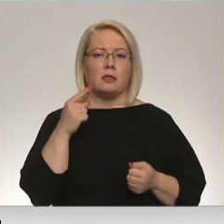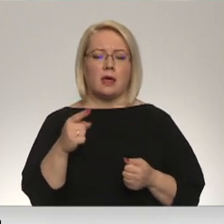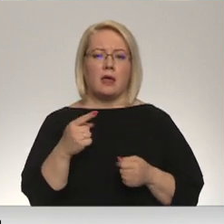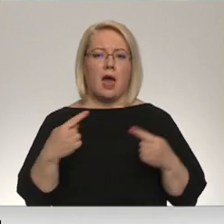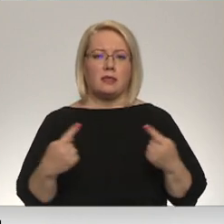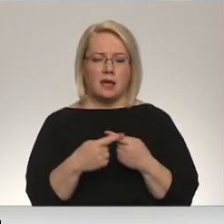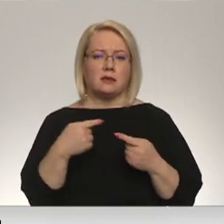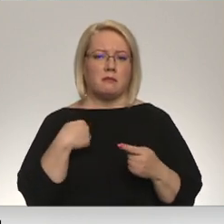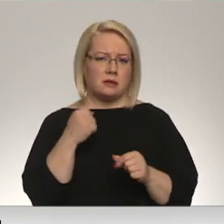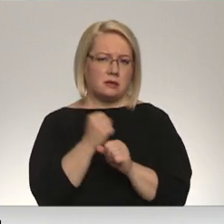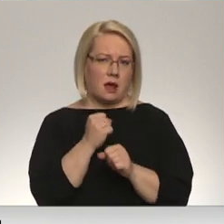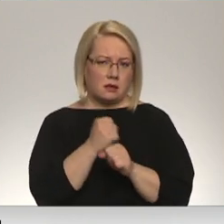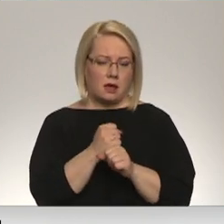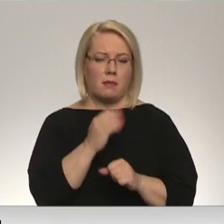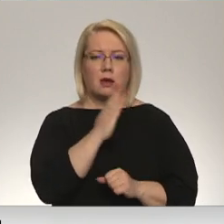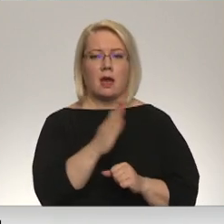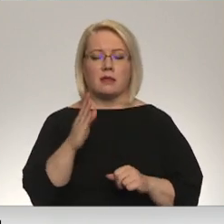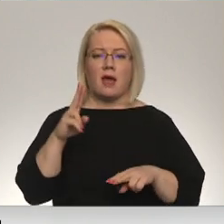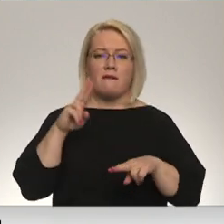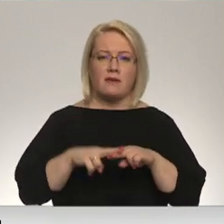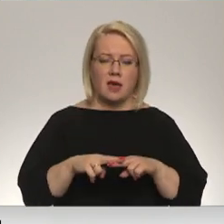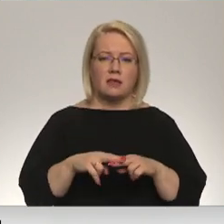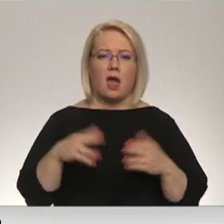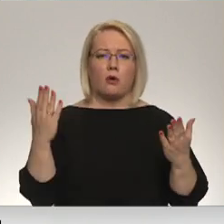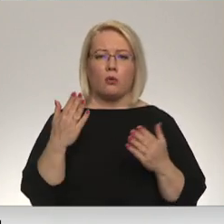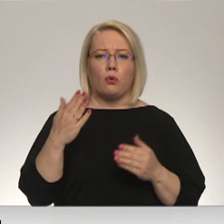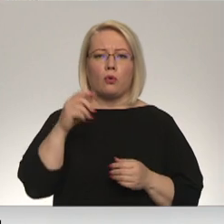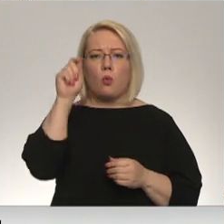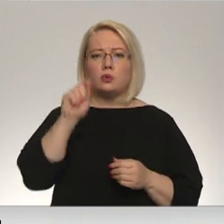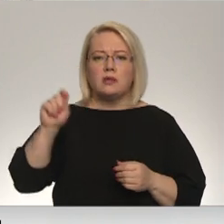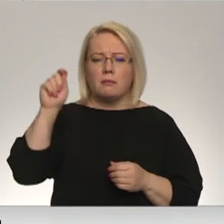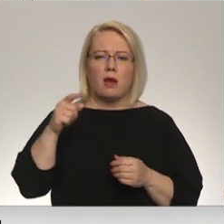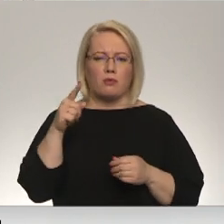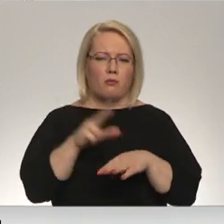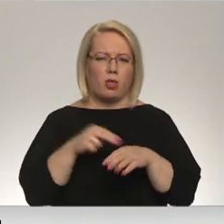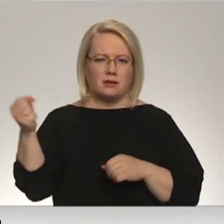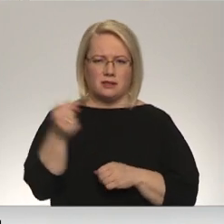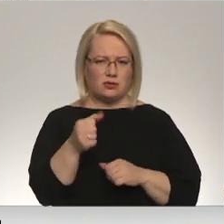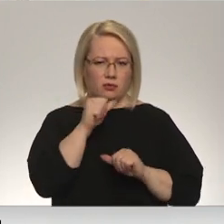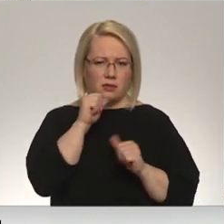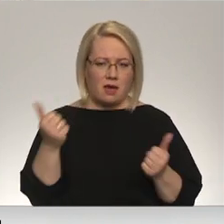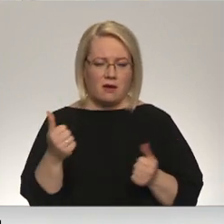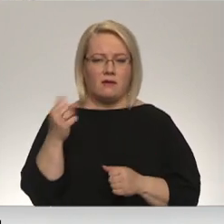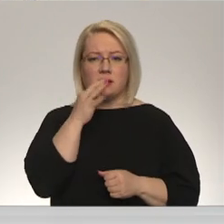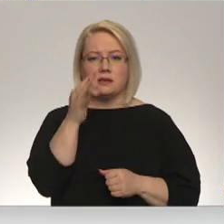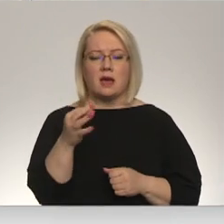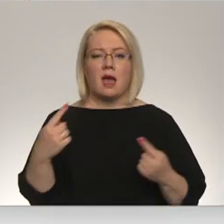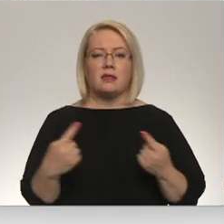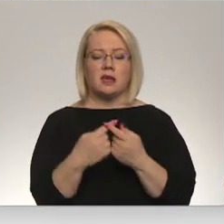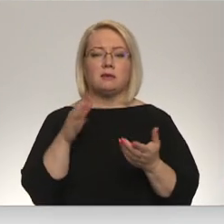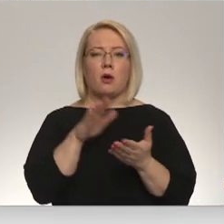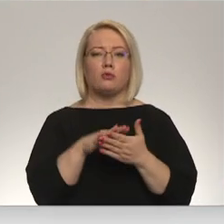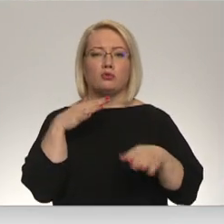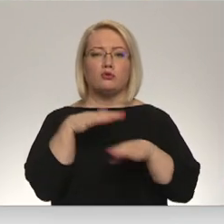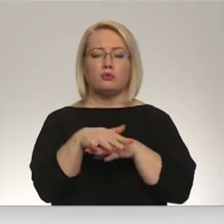katrā vietā, kur ir zēburtas uzzīmēts, mēs policisti nevaram nolikt. Atiecībā uz uzbrukumiem mašinām tā ir